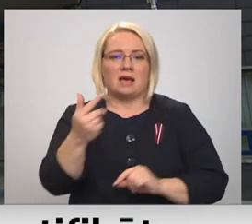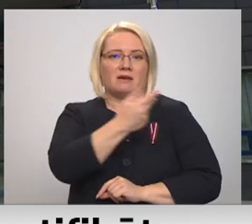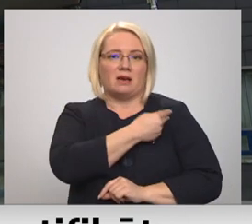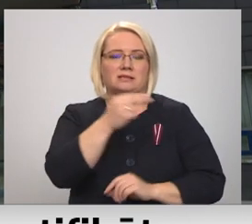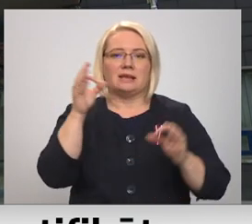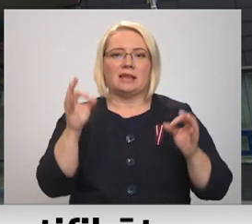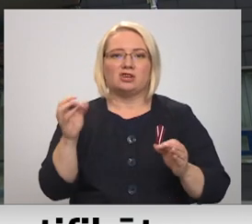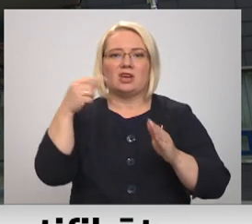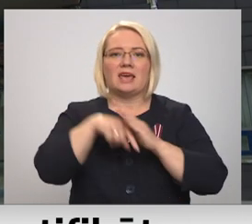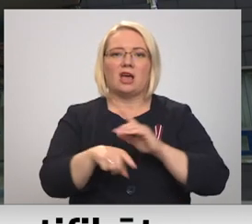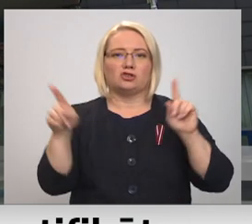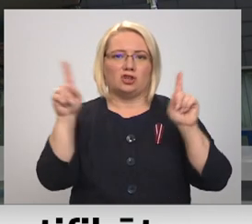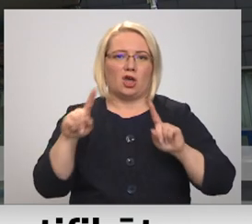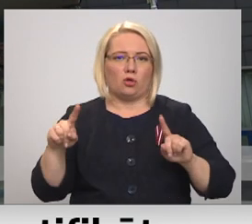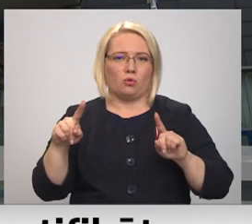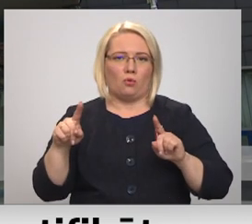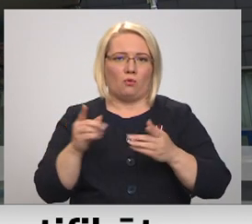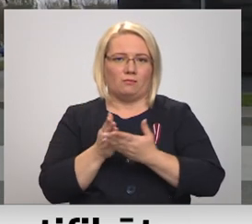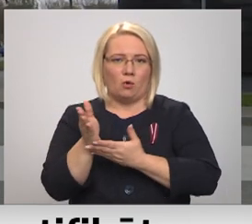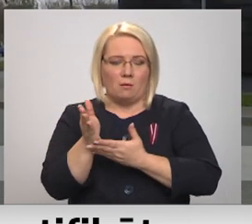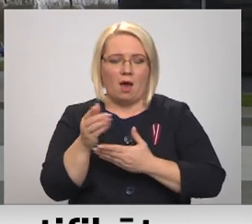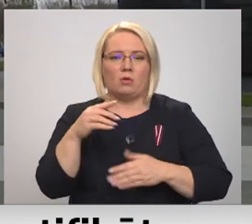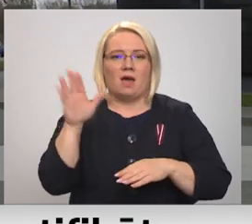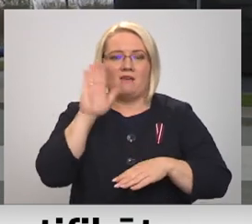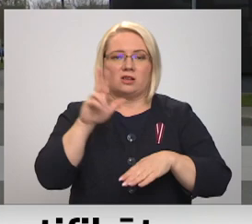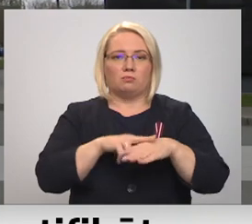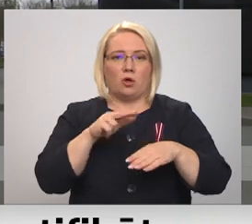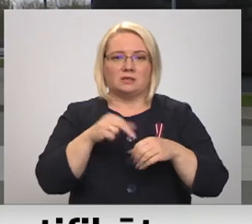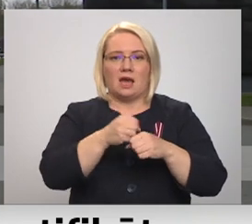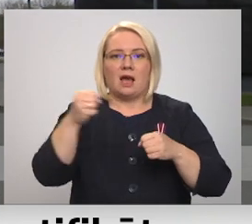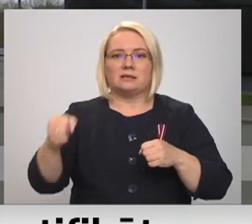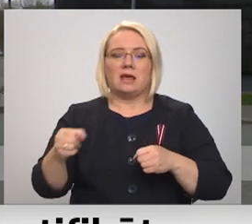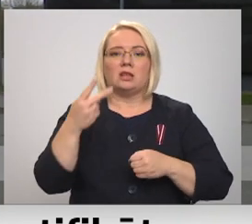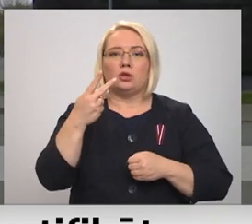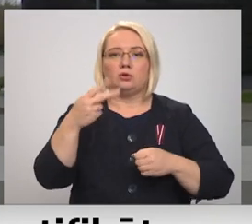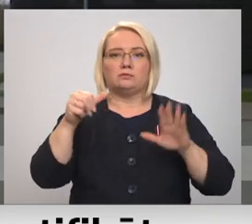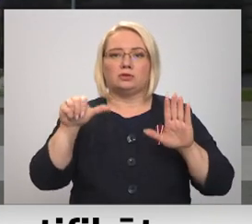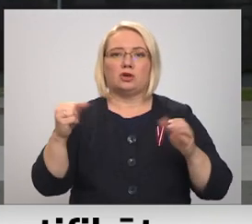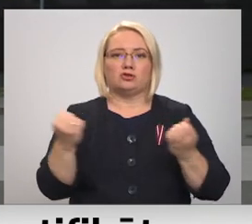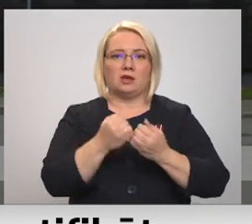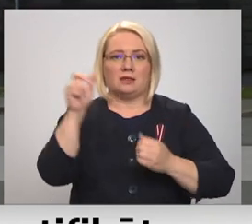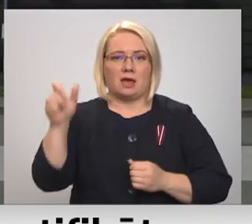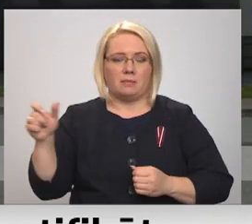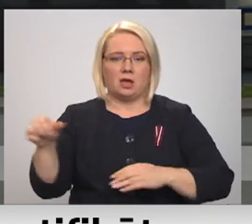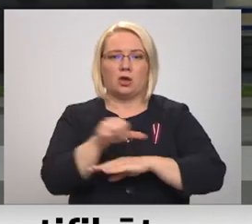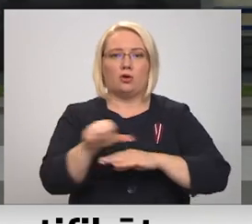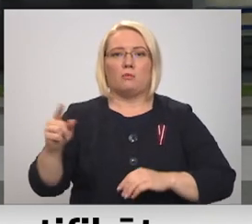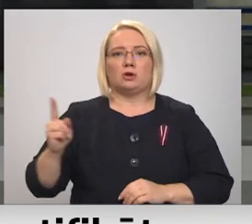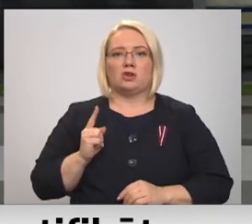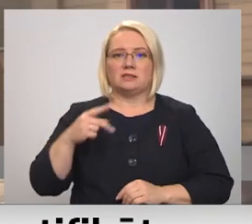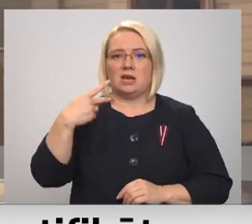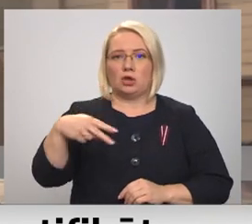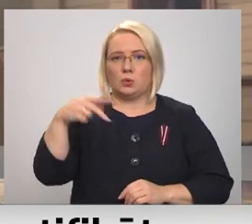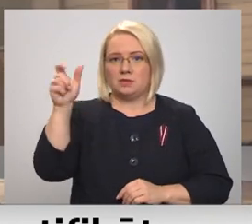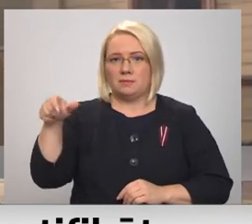iekšlieturēs sauros. Ar šodienu valsts policijā atstādināti 26 darbinieki, valsts robežas sardzēti ir 20